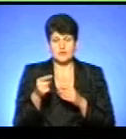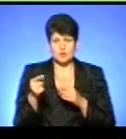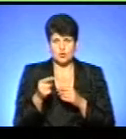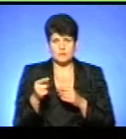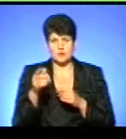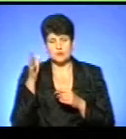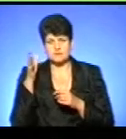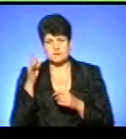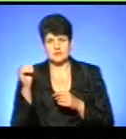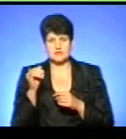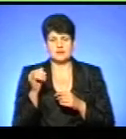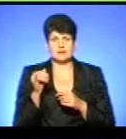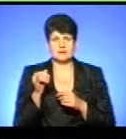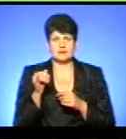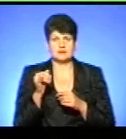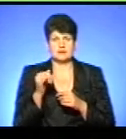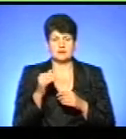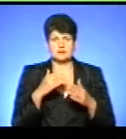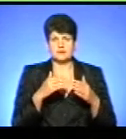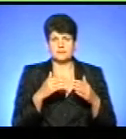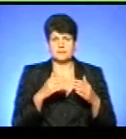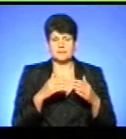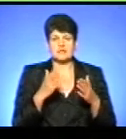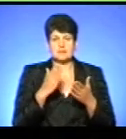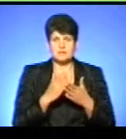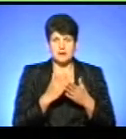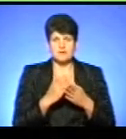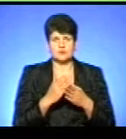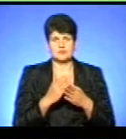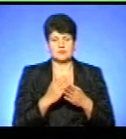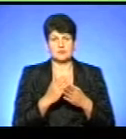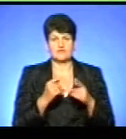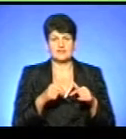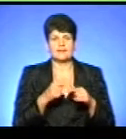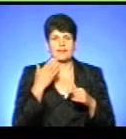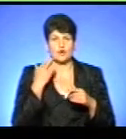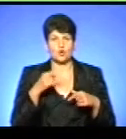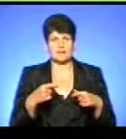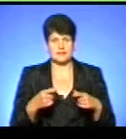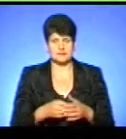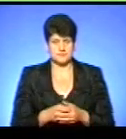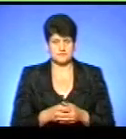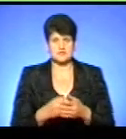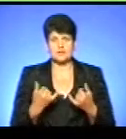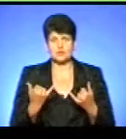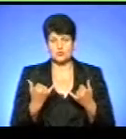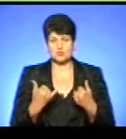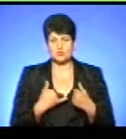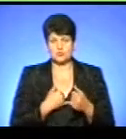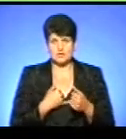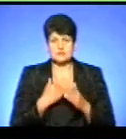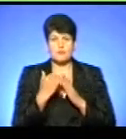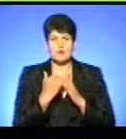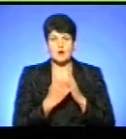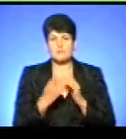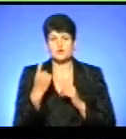і областна тисяча літінг-віді спорту, які мають відділення легкоатлетки. Сьогодні в нас програма